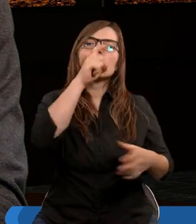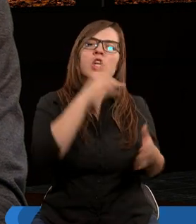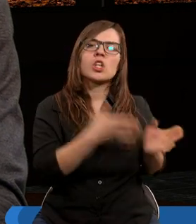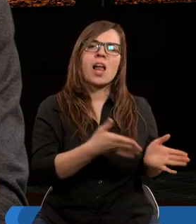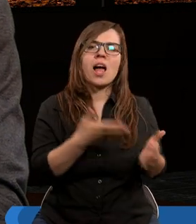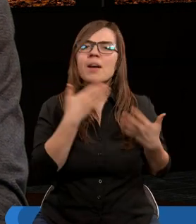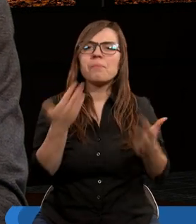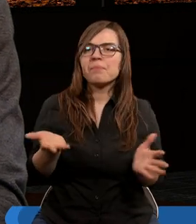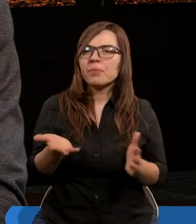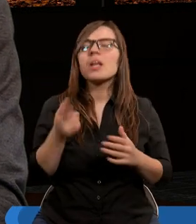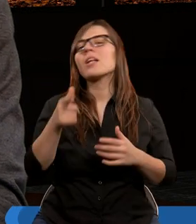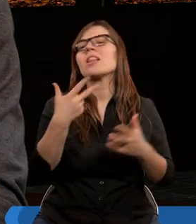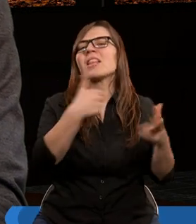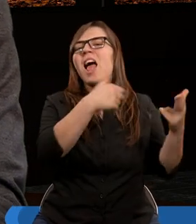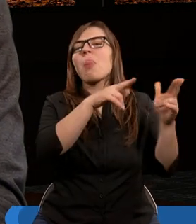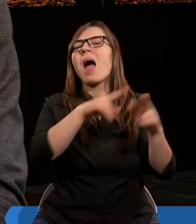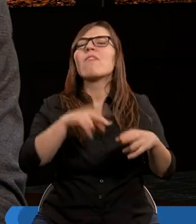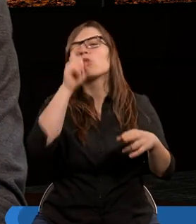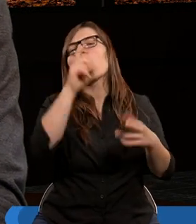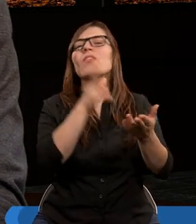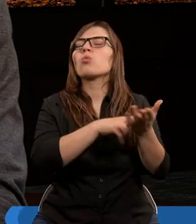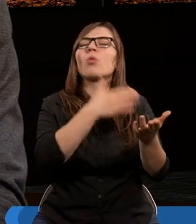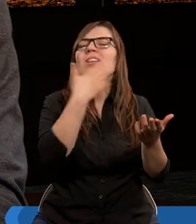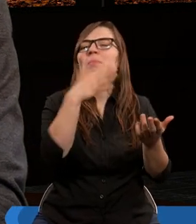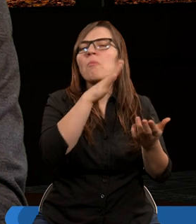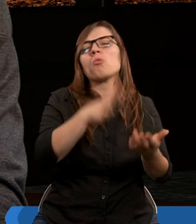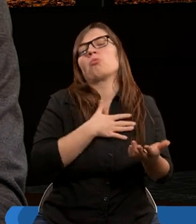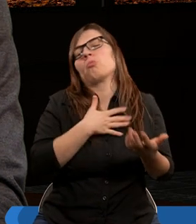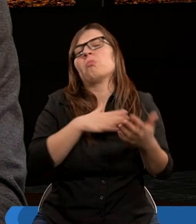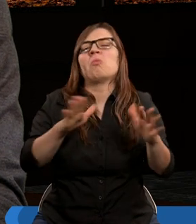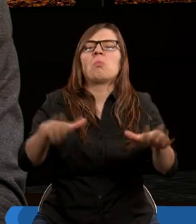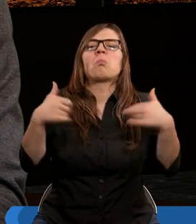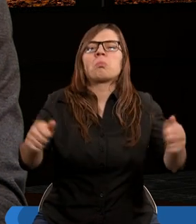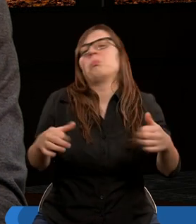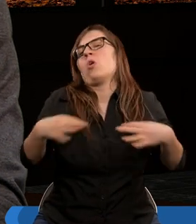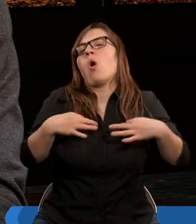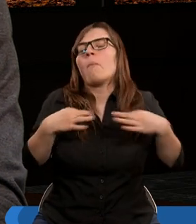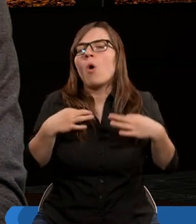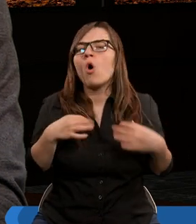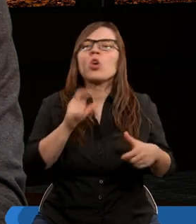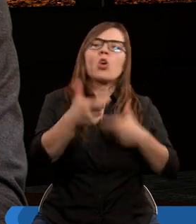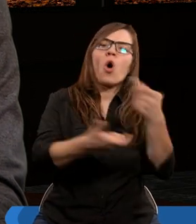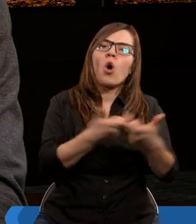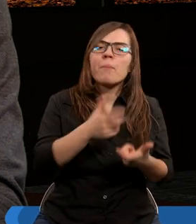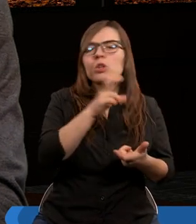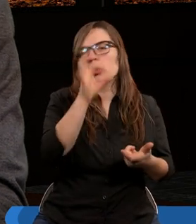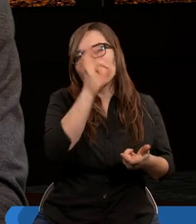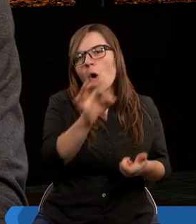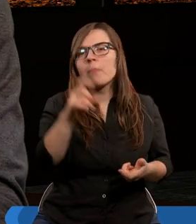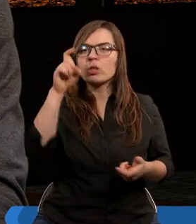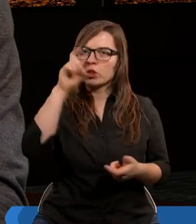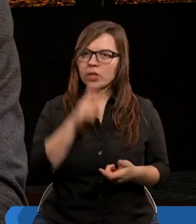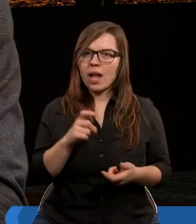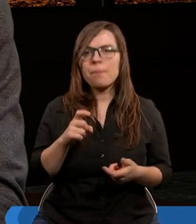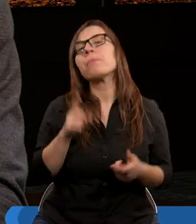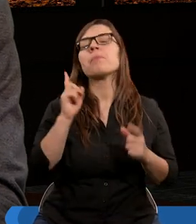Człowiekowi nienawróconemu jest wszystko jedno właściwie. Co robi, jak robi. Ale z